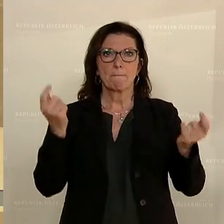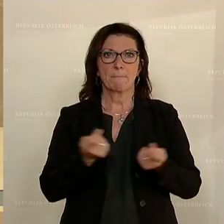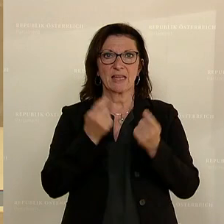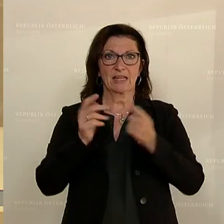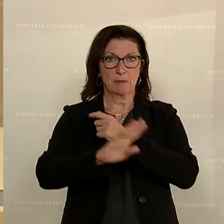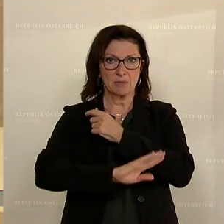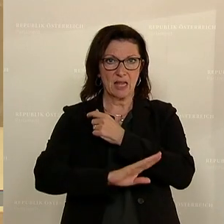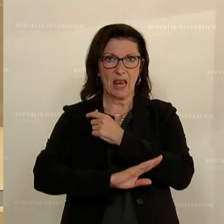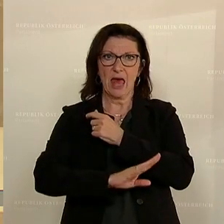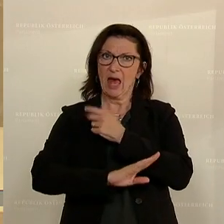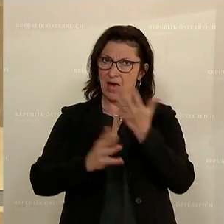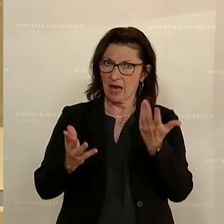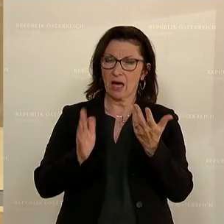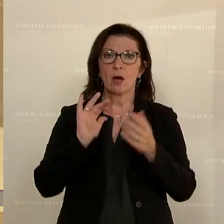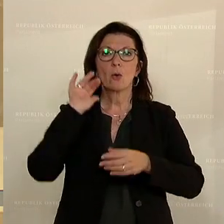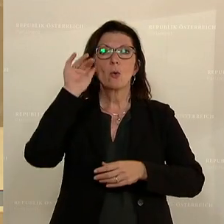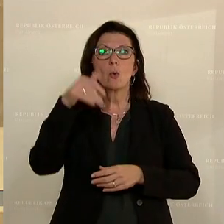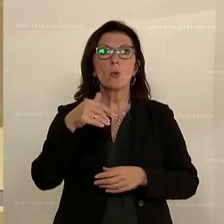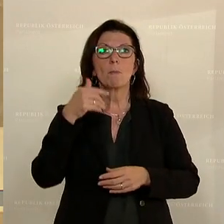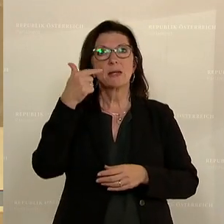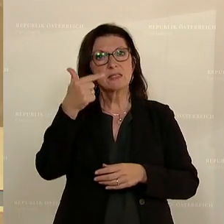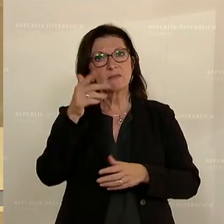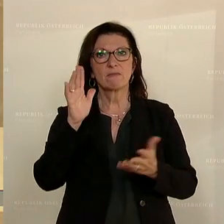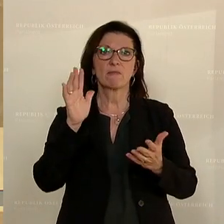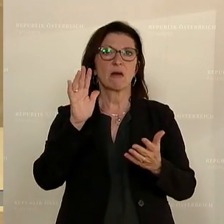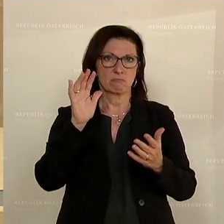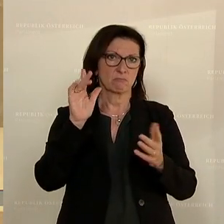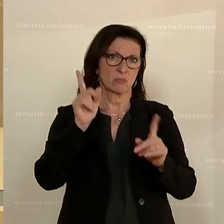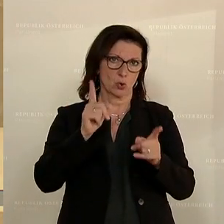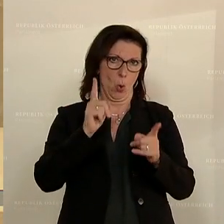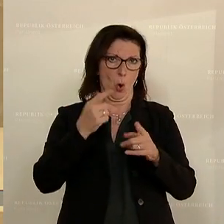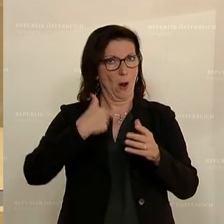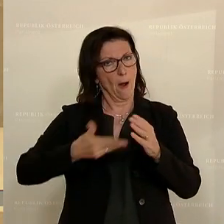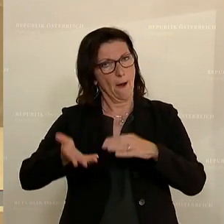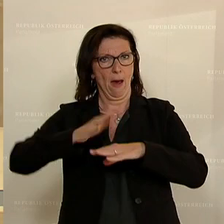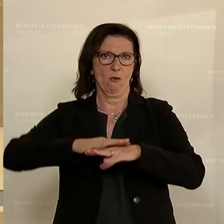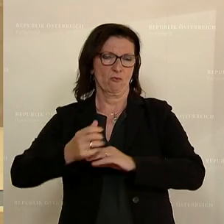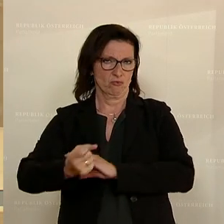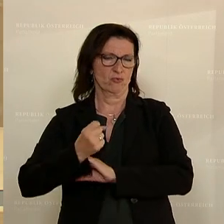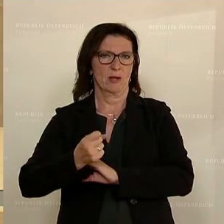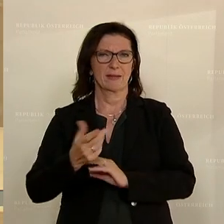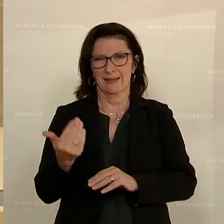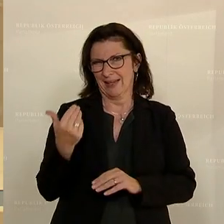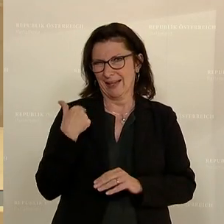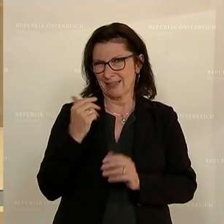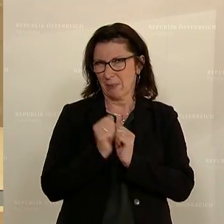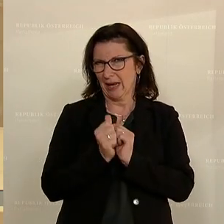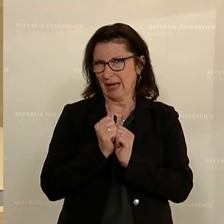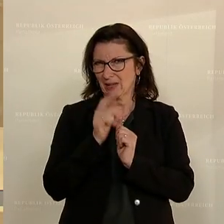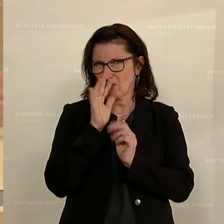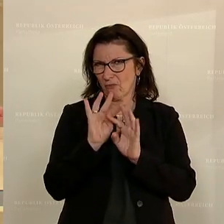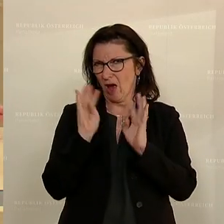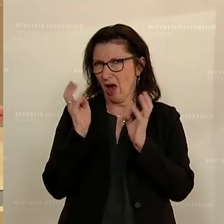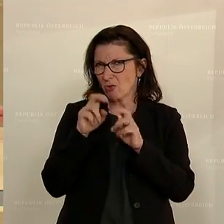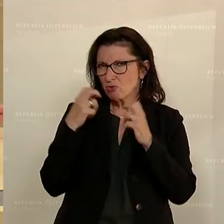Ausbildungsvarianten über zwei zu stärken. Ich hatte im letzten Rechnungshofsausschuss den Eindruck gewonnen,